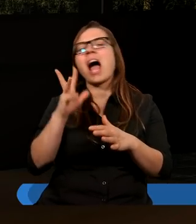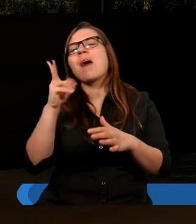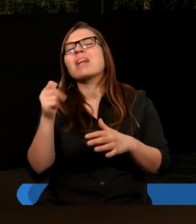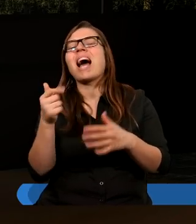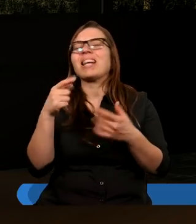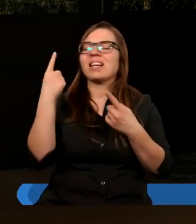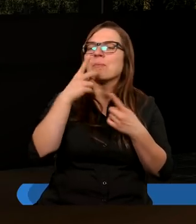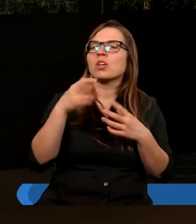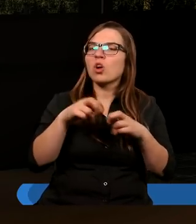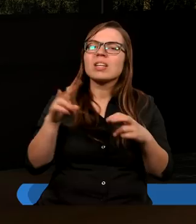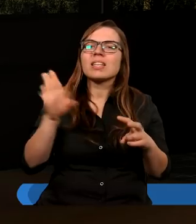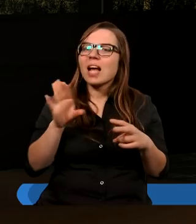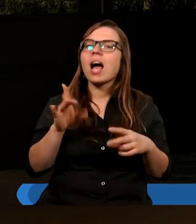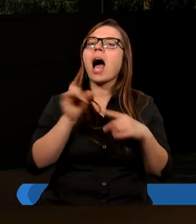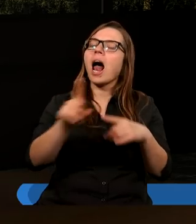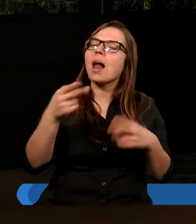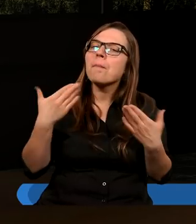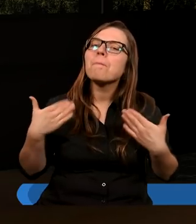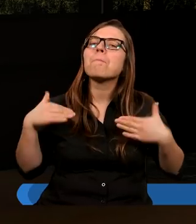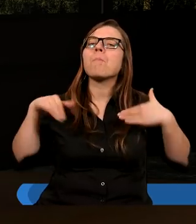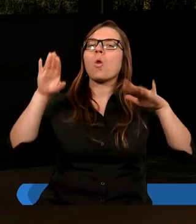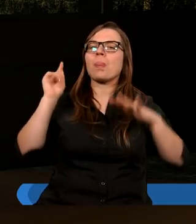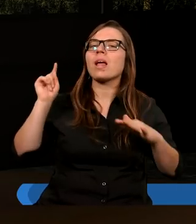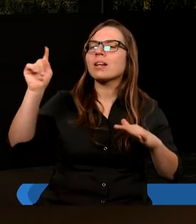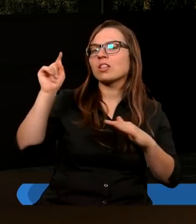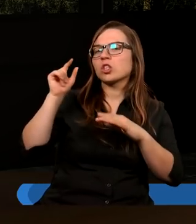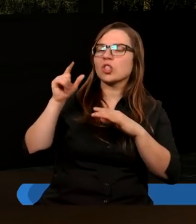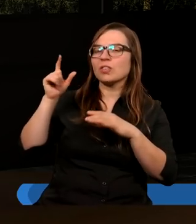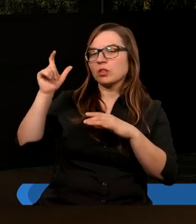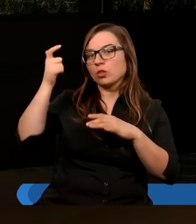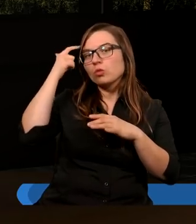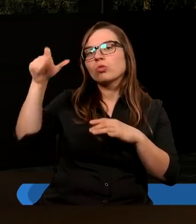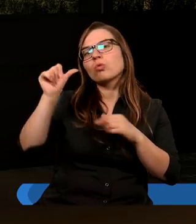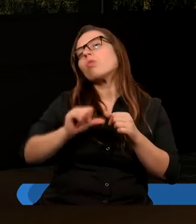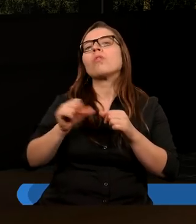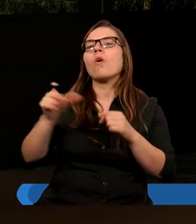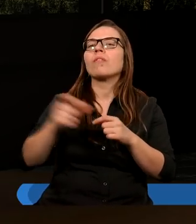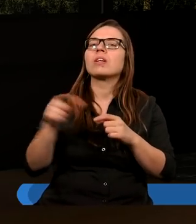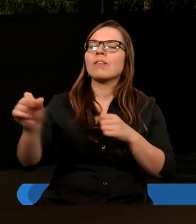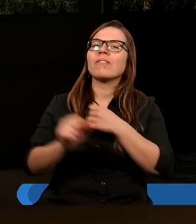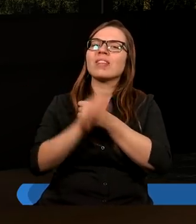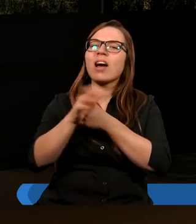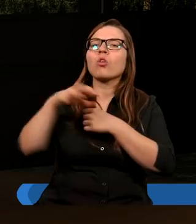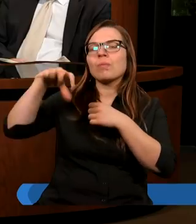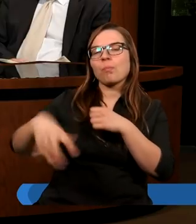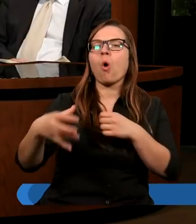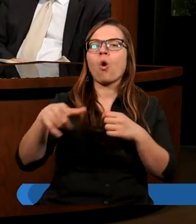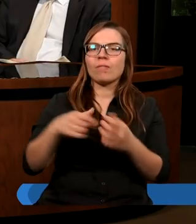decyzję, ale poddanie tego właśnie Soborowi, jak to dzisiaj nazywamy w Jerozolimie.